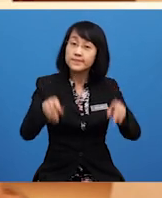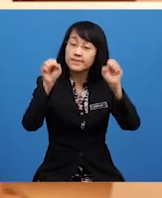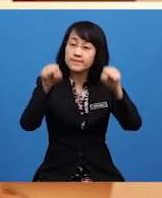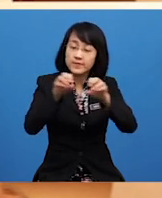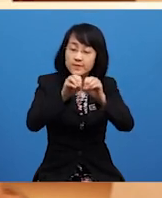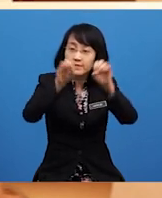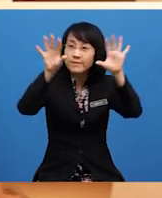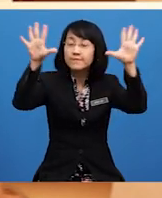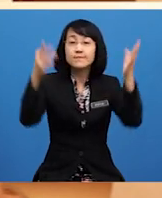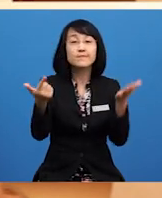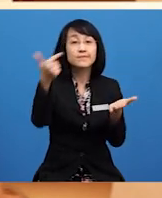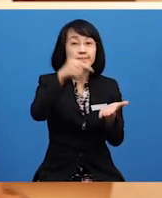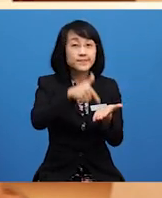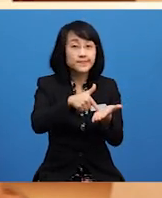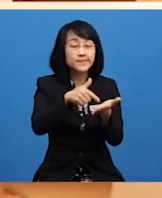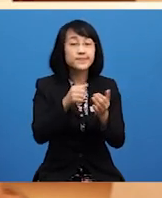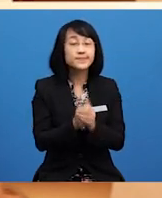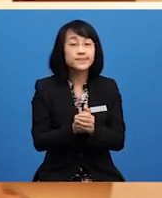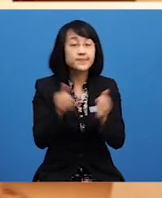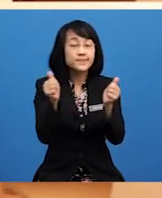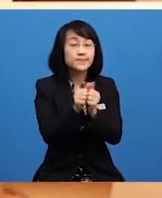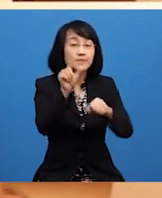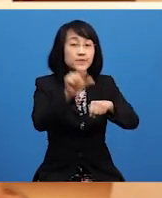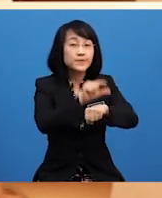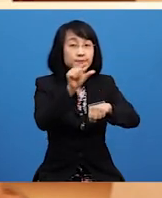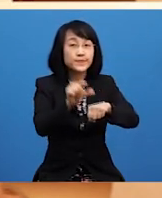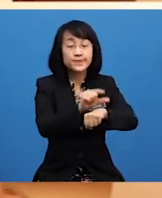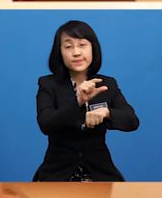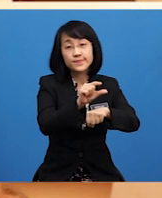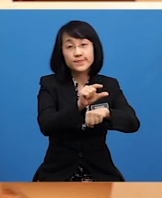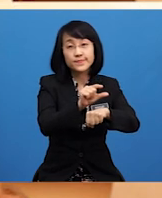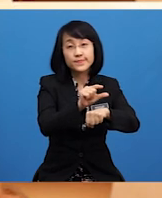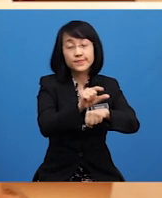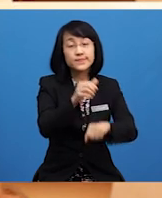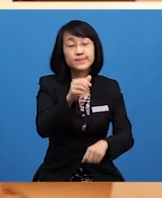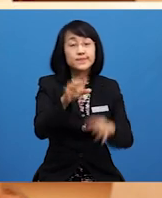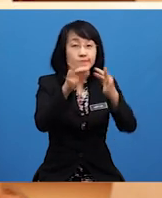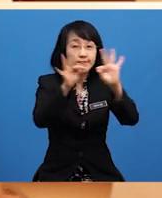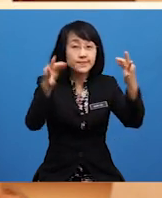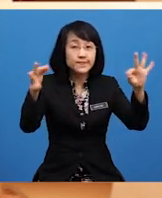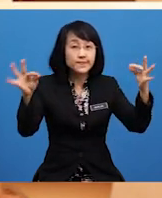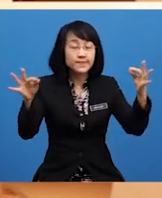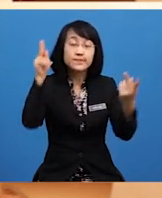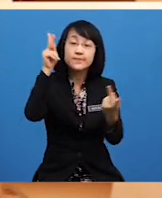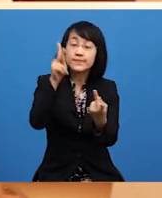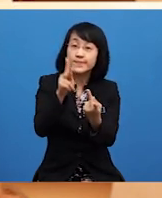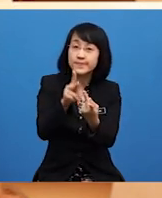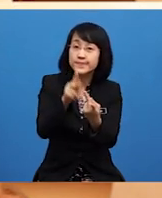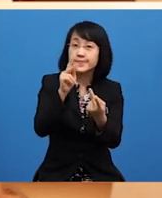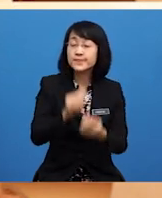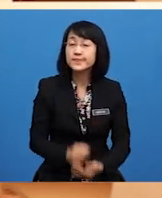Kembangkan lagi Dengan Menggunakan Ayat-ayat Yang bersesuaian